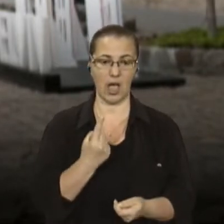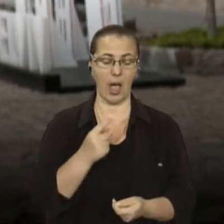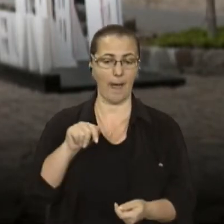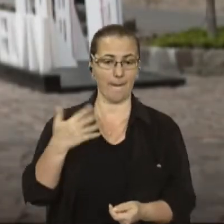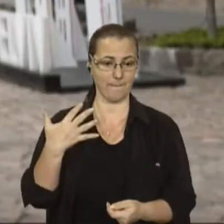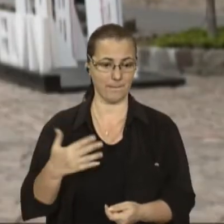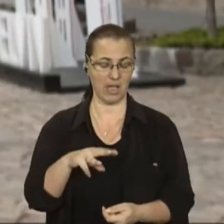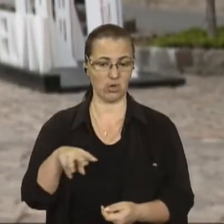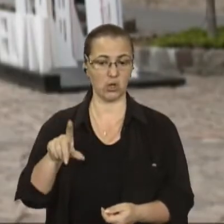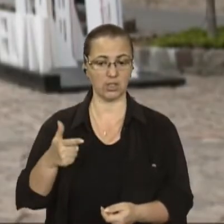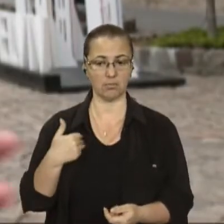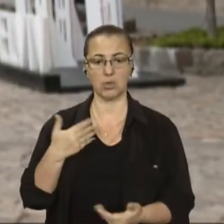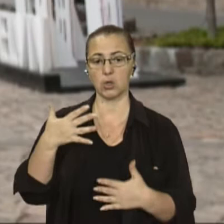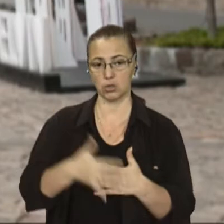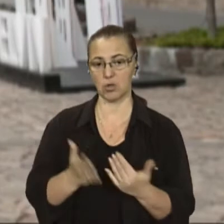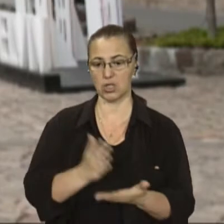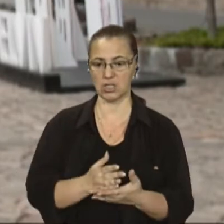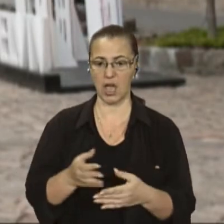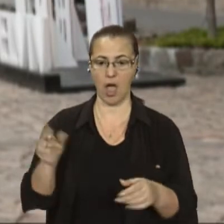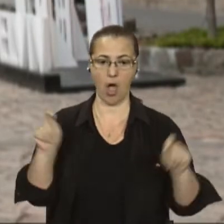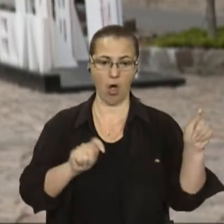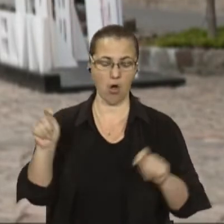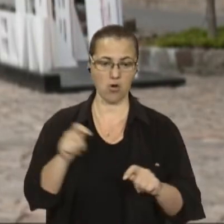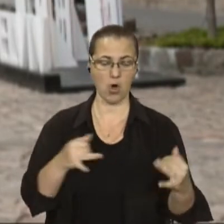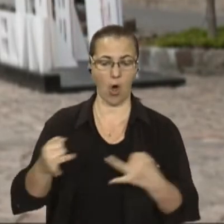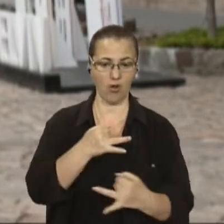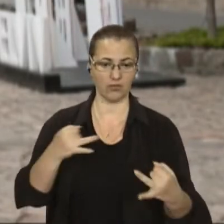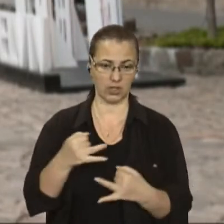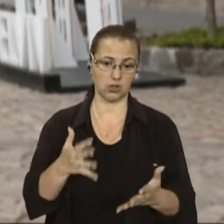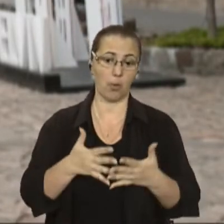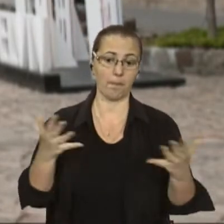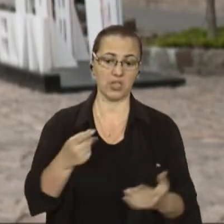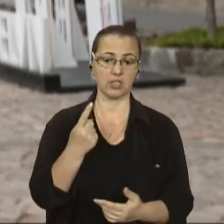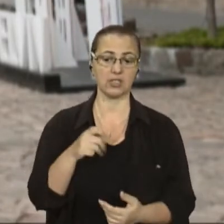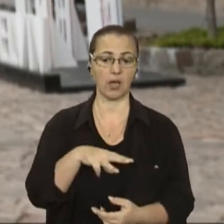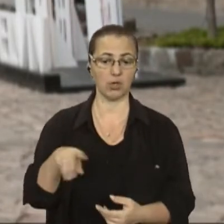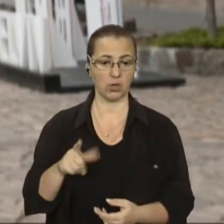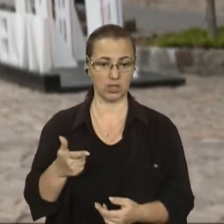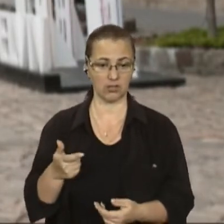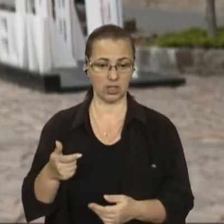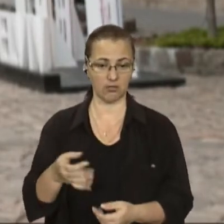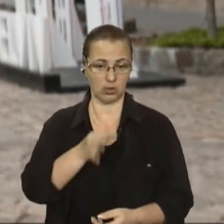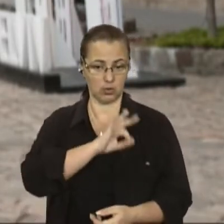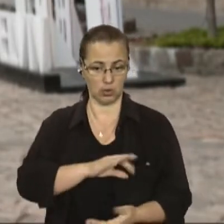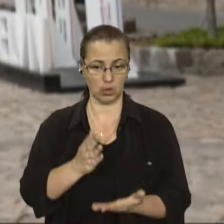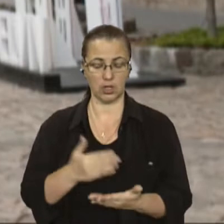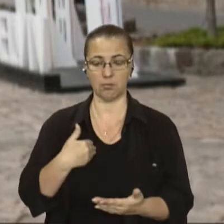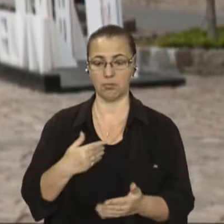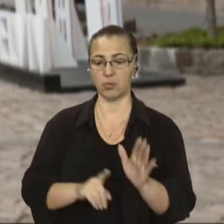Ми розуміємо також, що є конференції, які понад 100 млн грн приносять. Ми спеціально запустили окрему